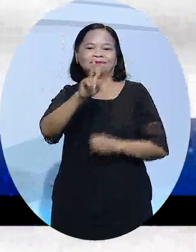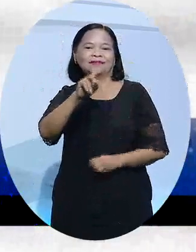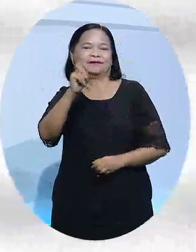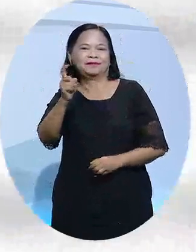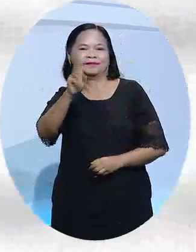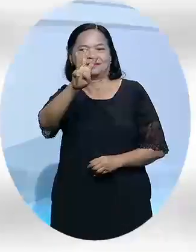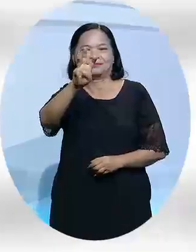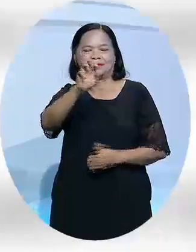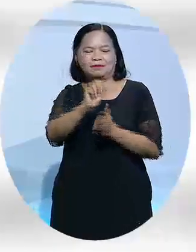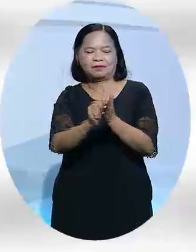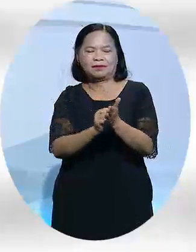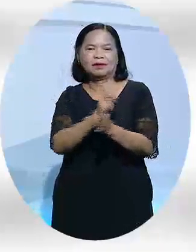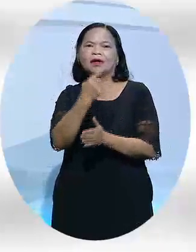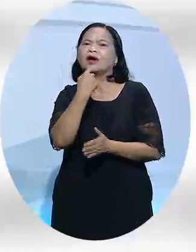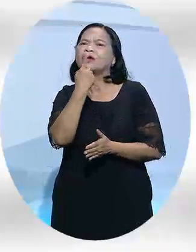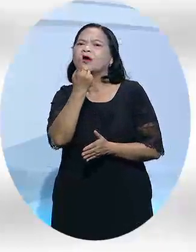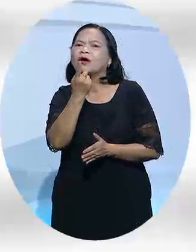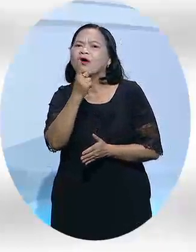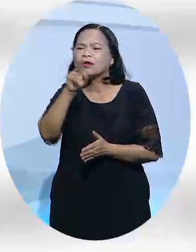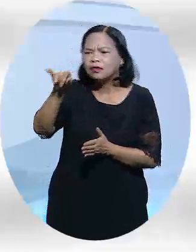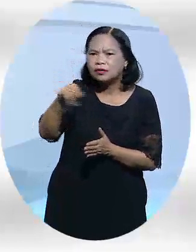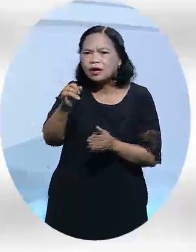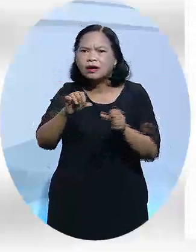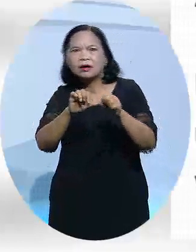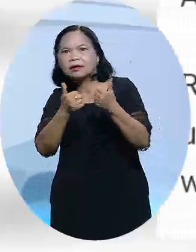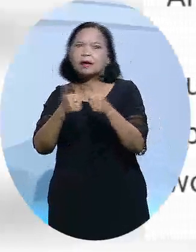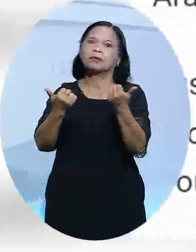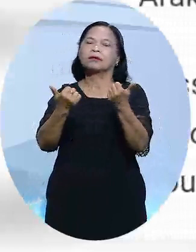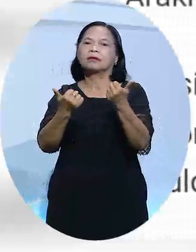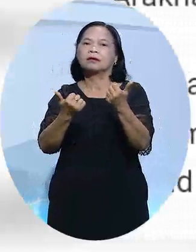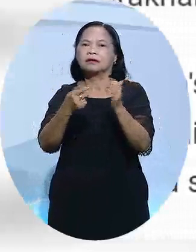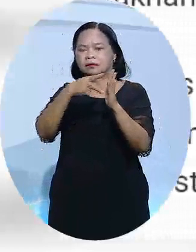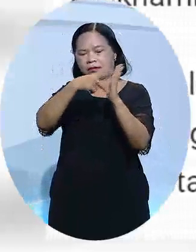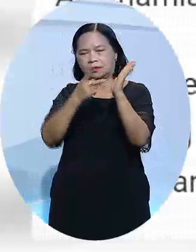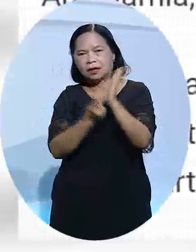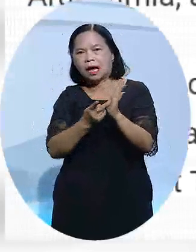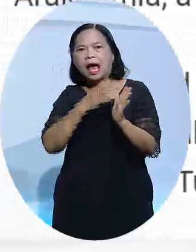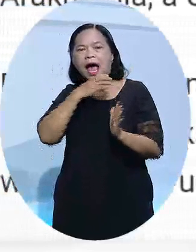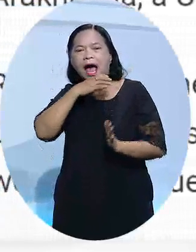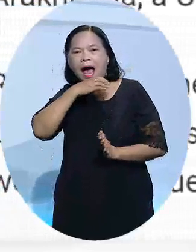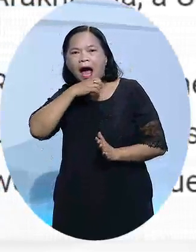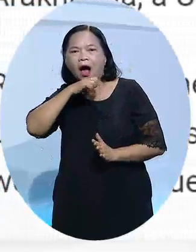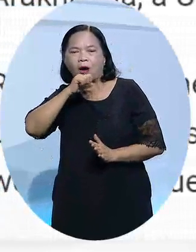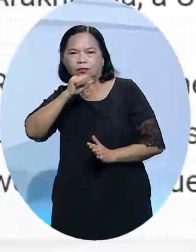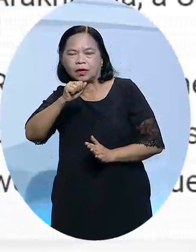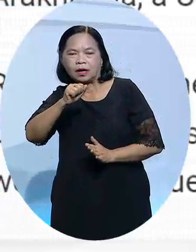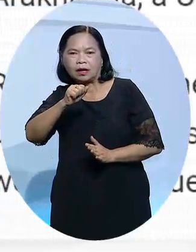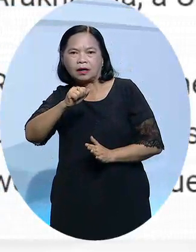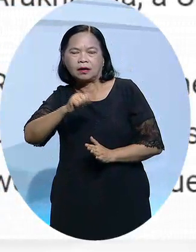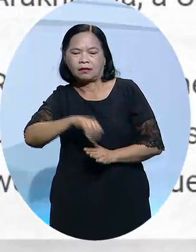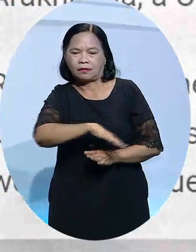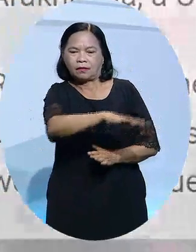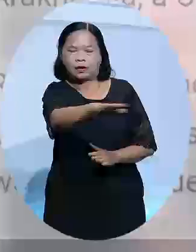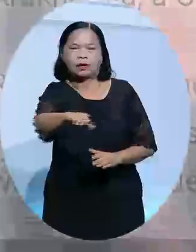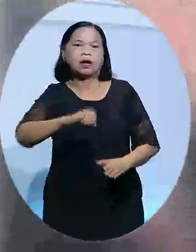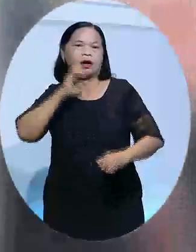30 tháng 3, nhưng không nói cụ thể các cuộc đối thoại sẽ diễn ra ở đâu. Trong khi đó, ông David Arakhamiya, thành viên phái đoàn đàm